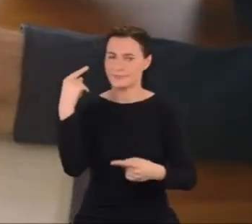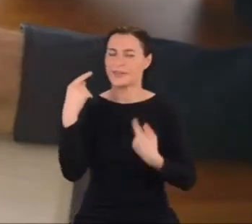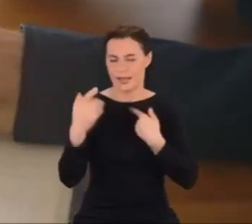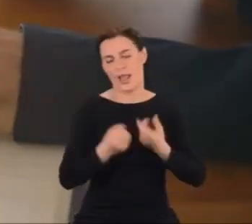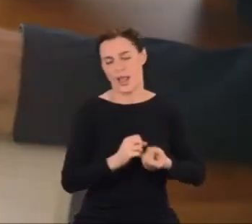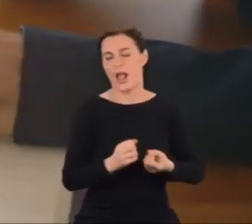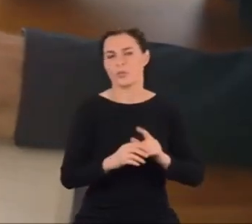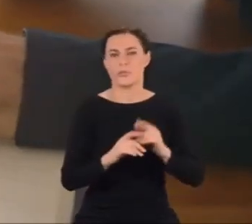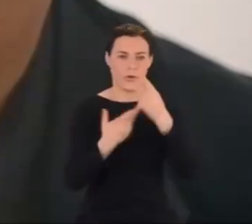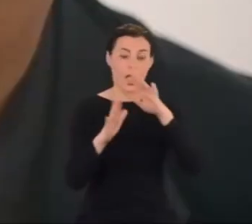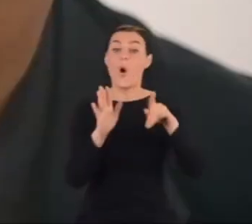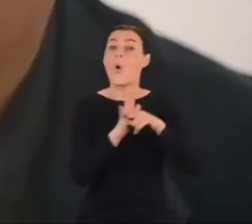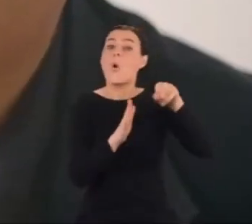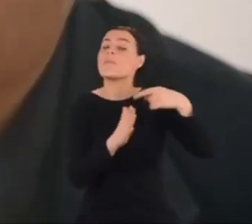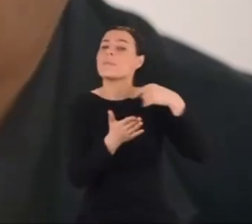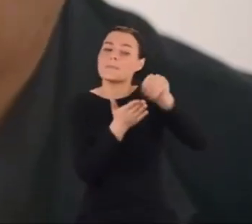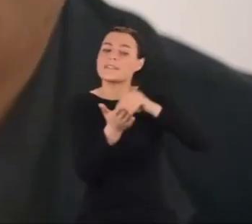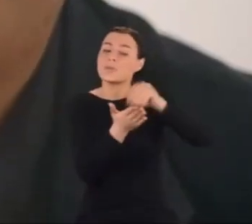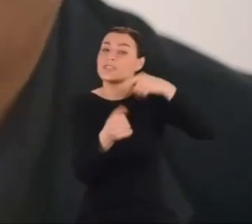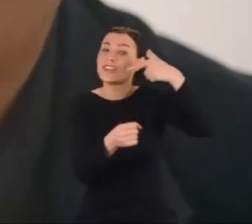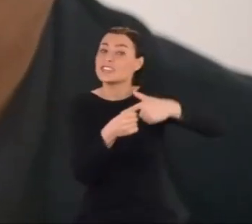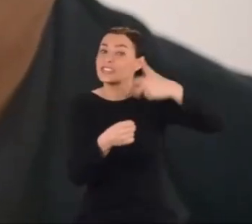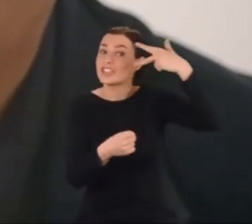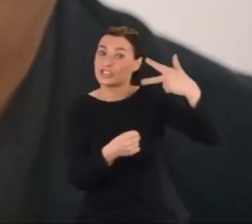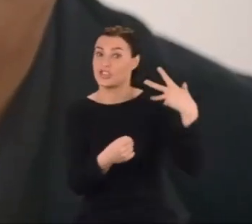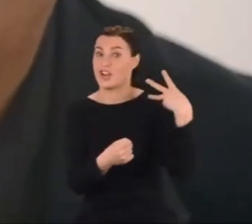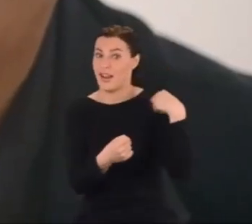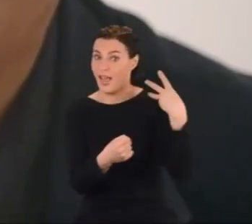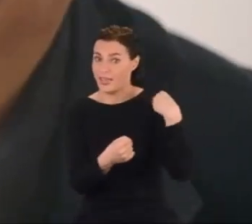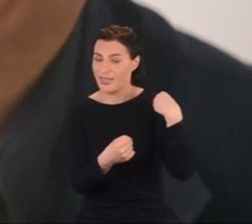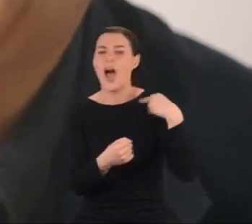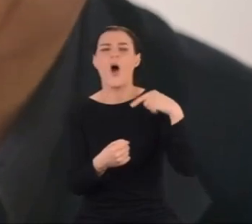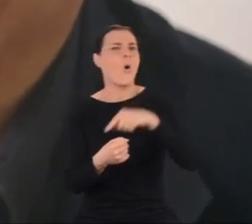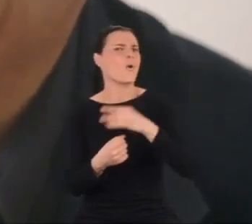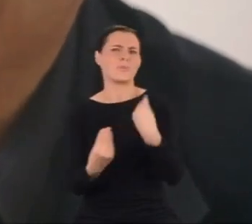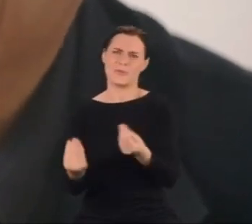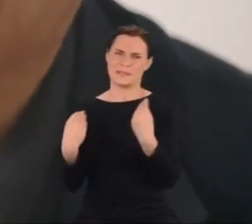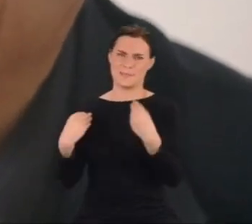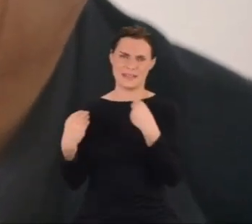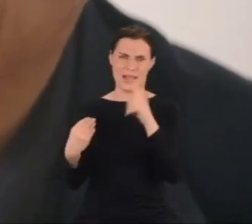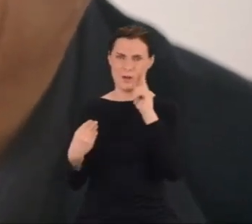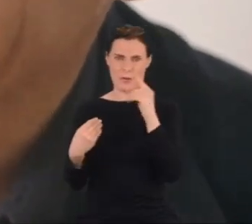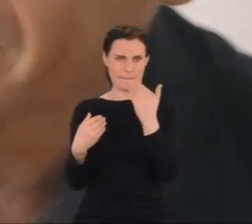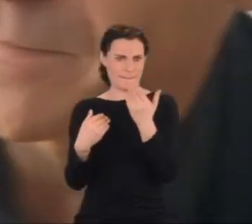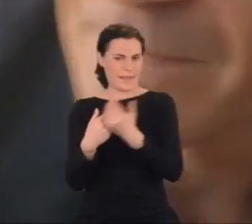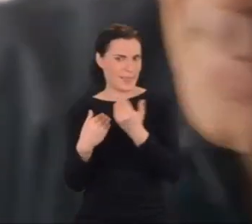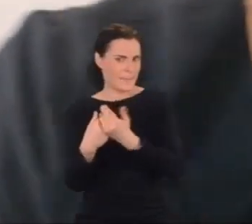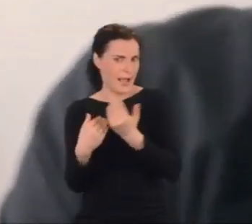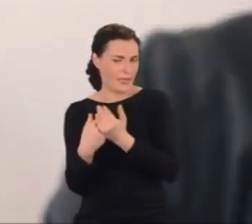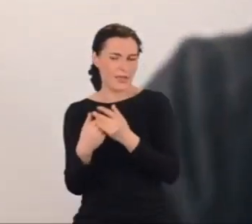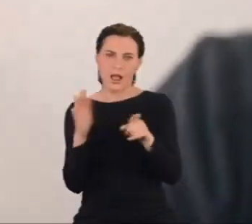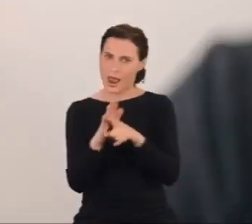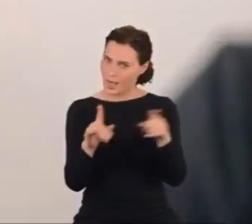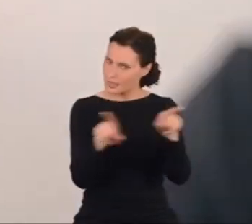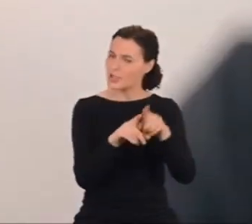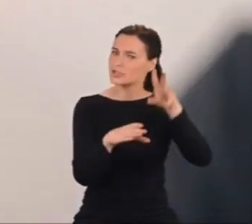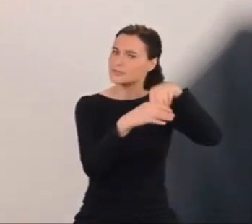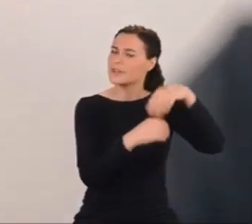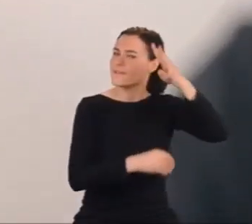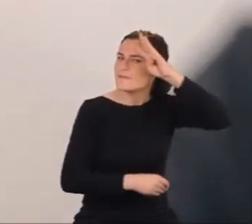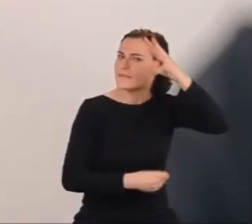Ma wtedy 23 lata i uważa się bardziej za fizyka, choć był też świetnym matematykiem. Zgadza się.